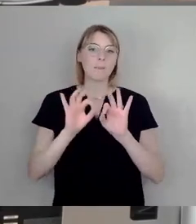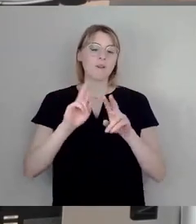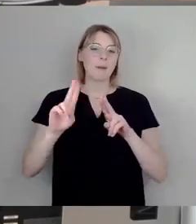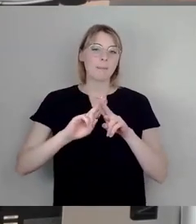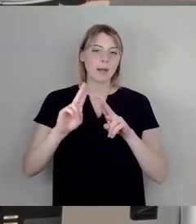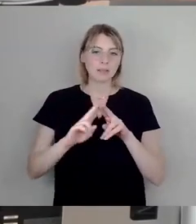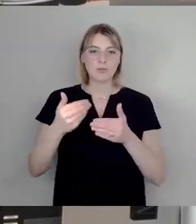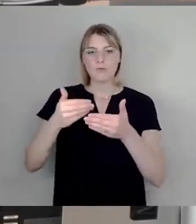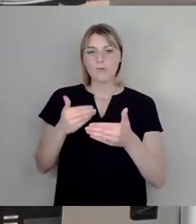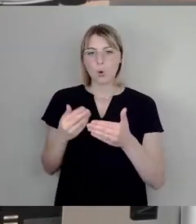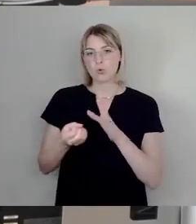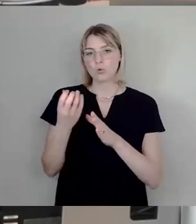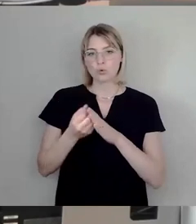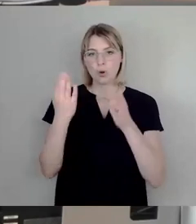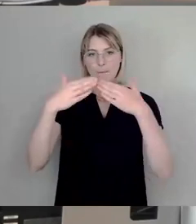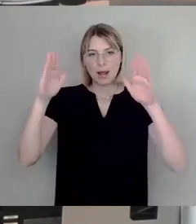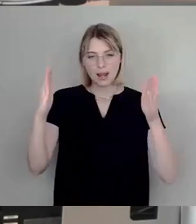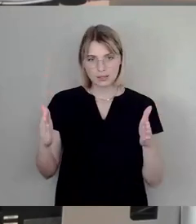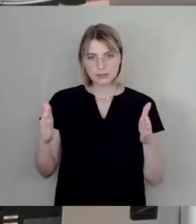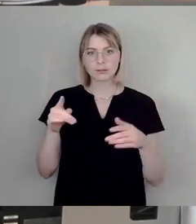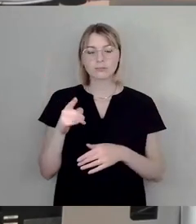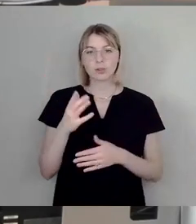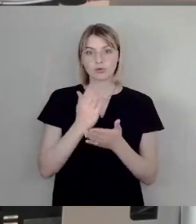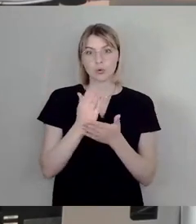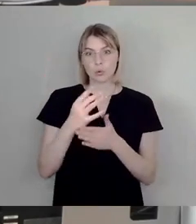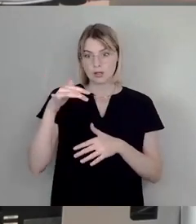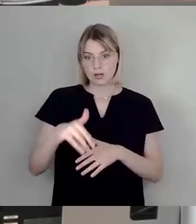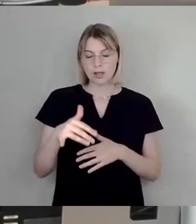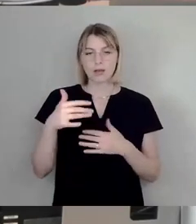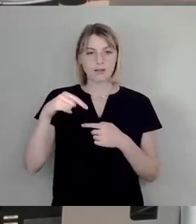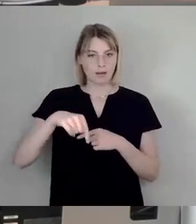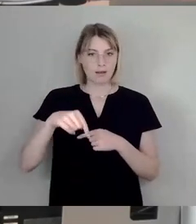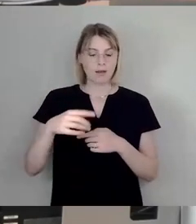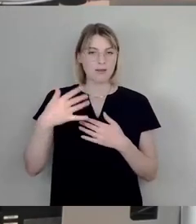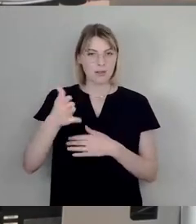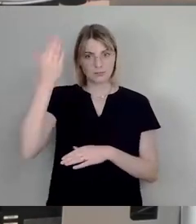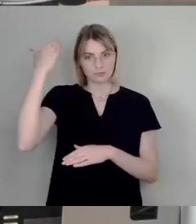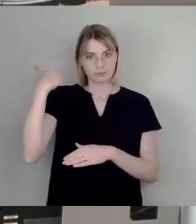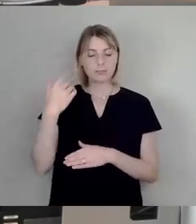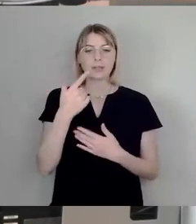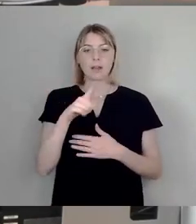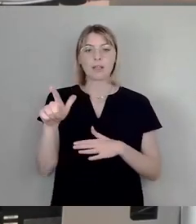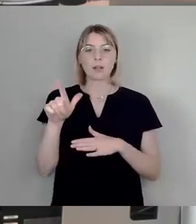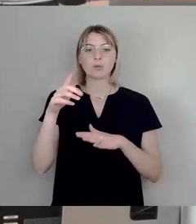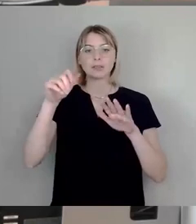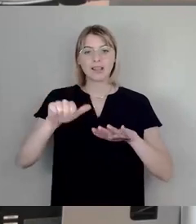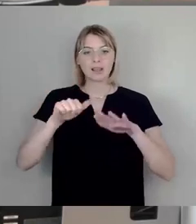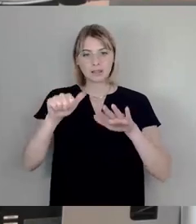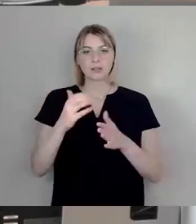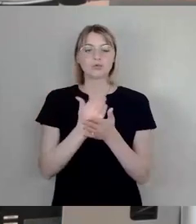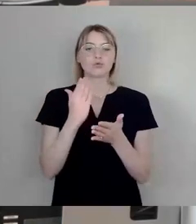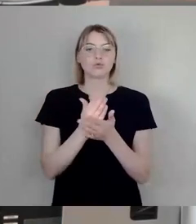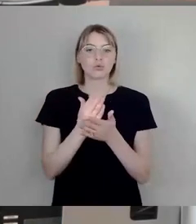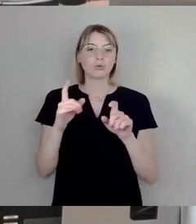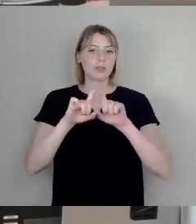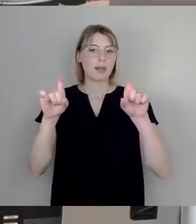stand ich schon hier 2016, da habe ich für ein Betreiberkonzept für den Konzertsaal im Kulturpalast geworben und Sie